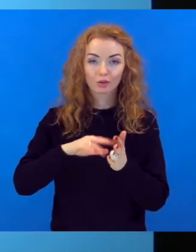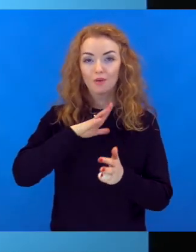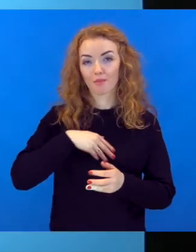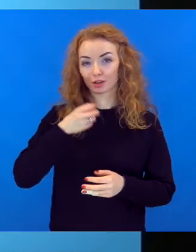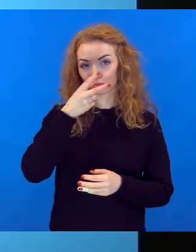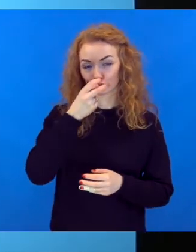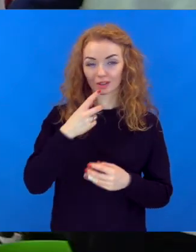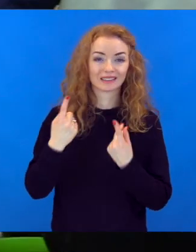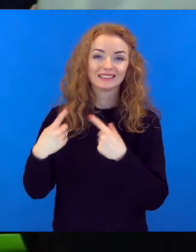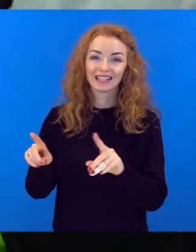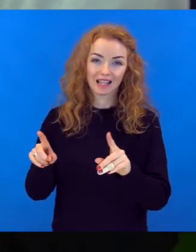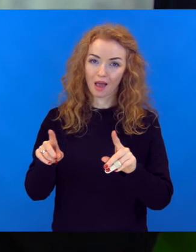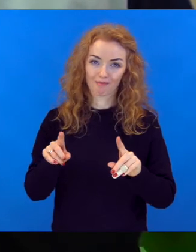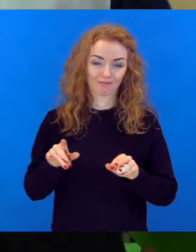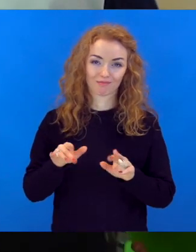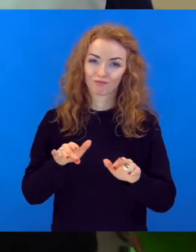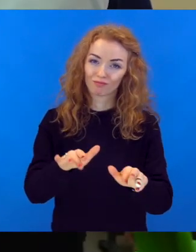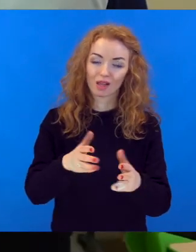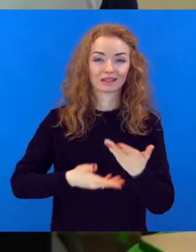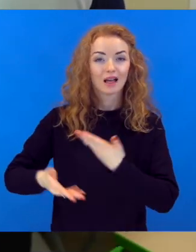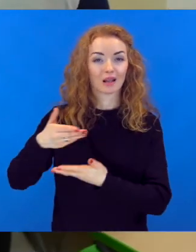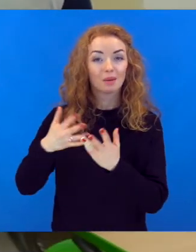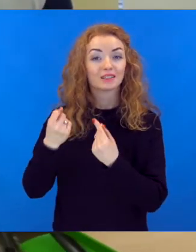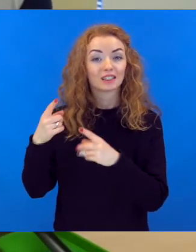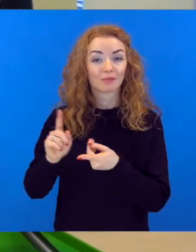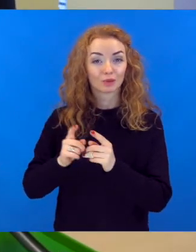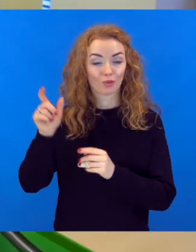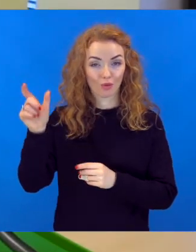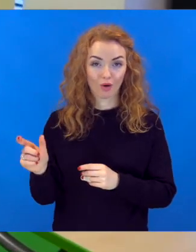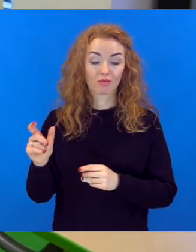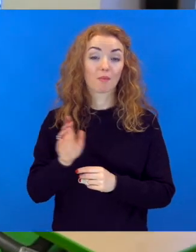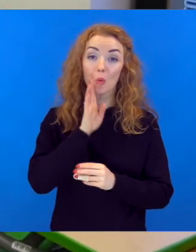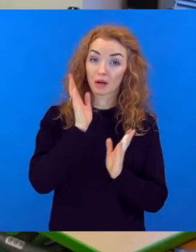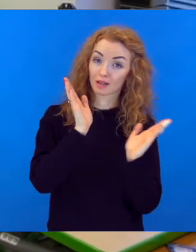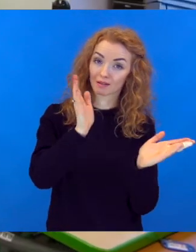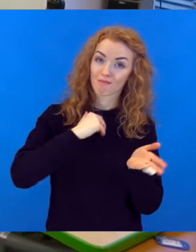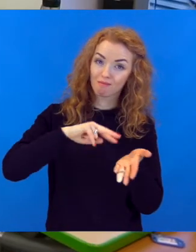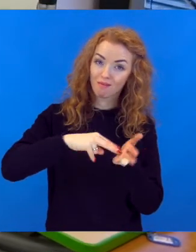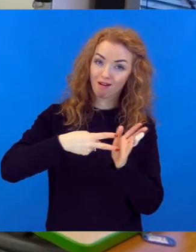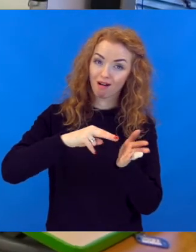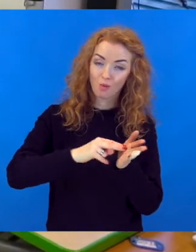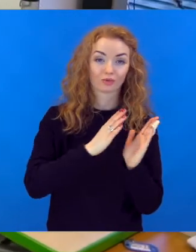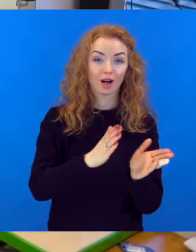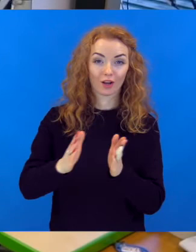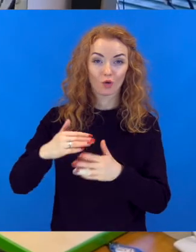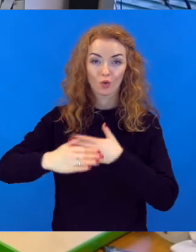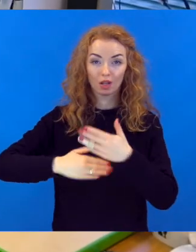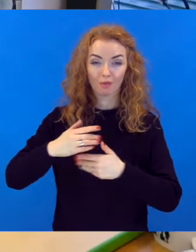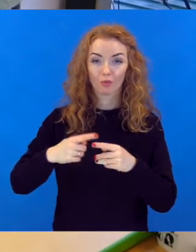plānošanai un tad pēcpusdienas laiku citām lietām sadarbībā ar citiem skolotājiem. Bet to rīta laiku es paplānoju,